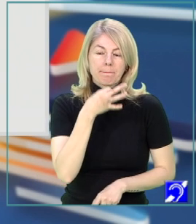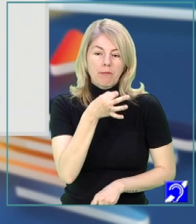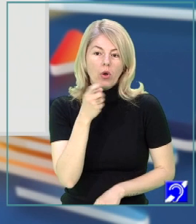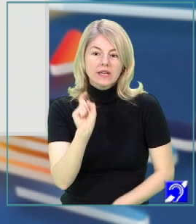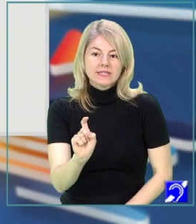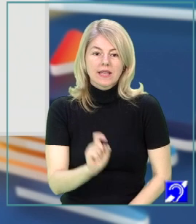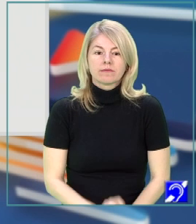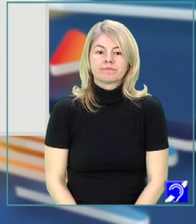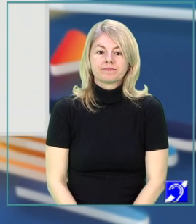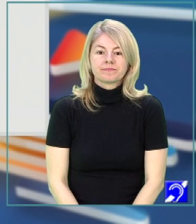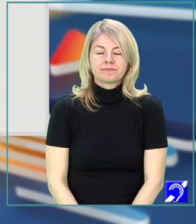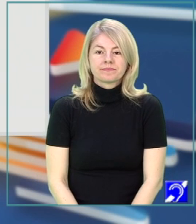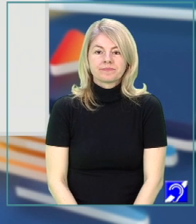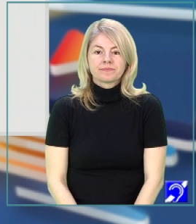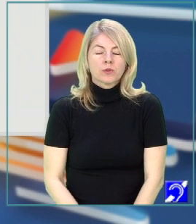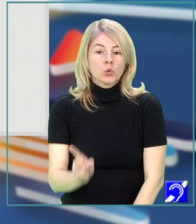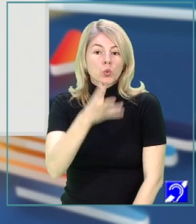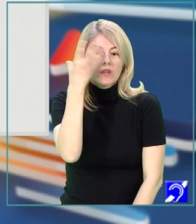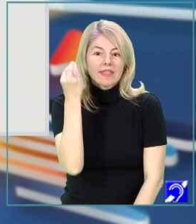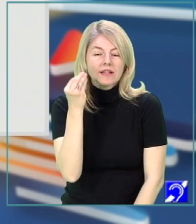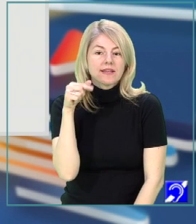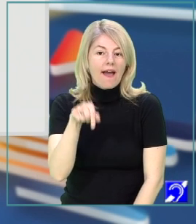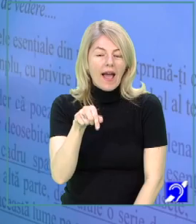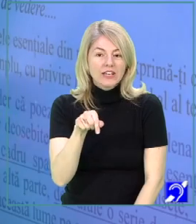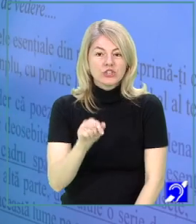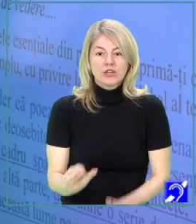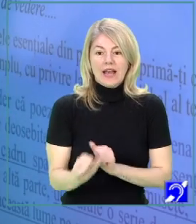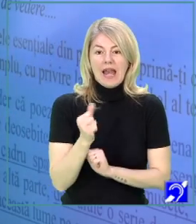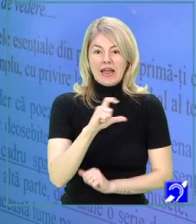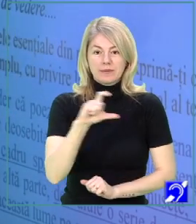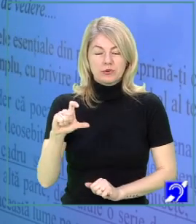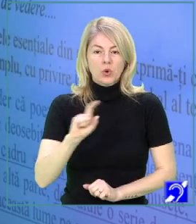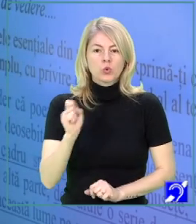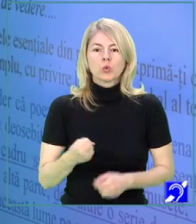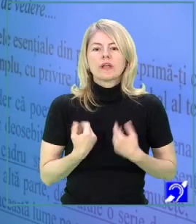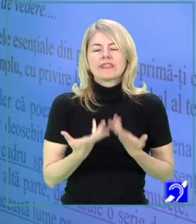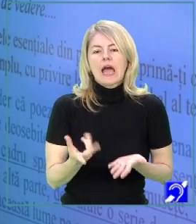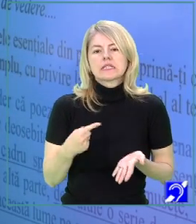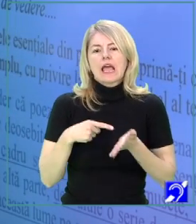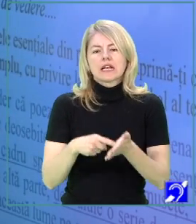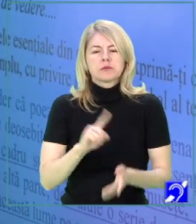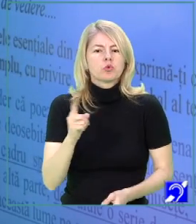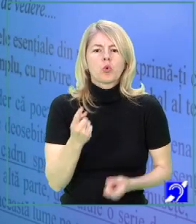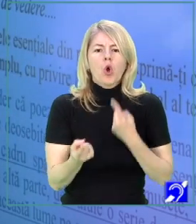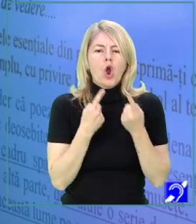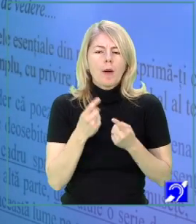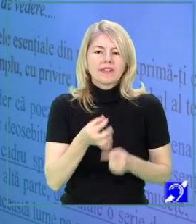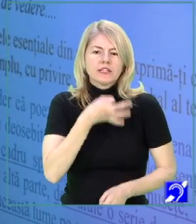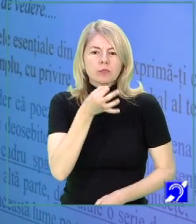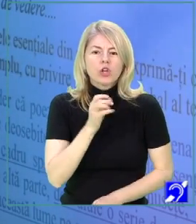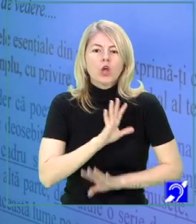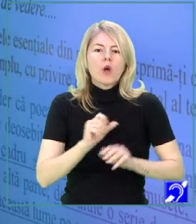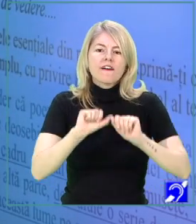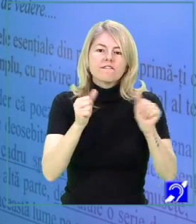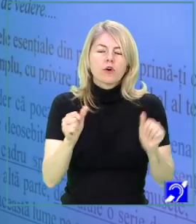mesajul global al textului. Deci, nu uitați aici, în introducere, nu dați exemple, nu comentați poezia, ci doar